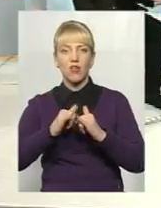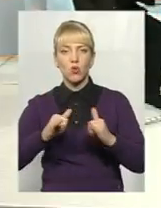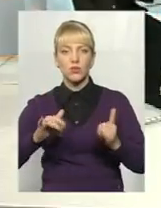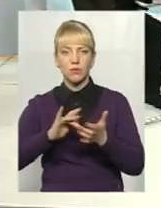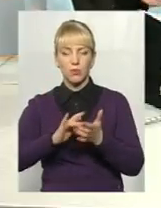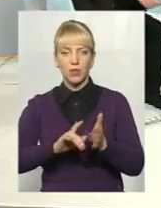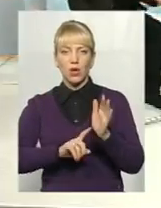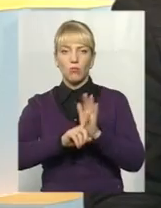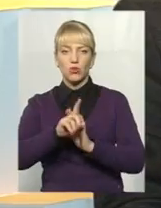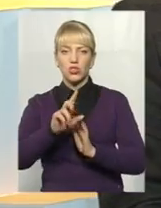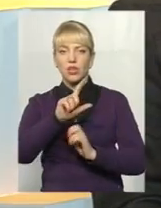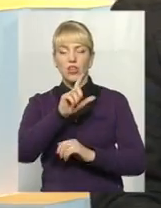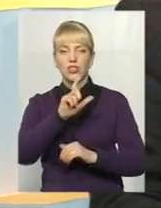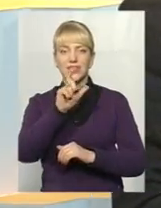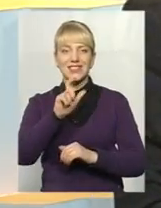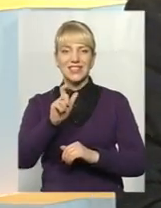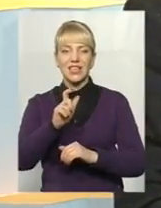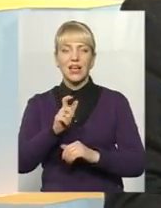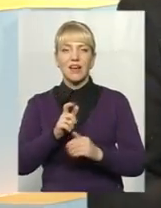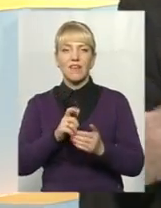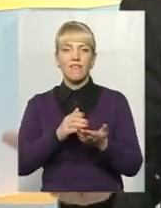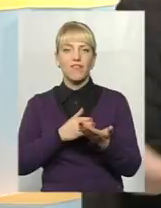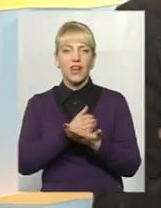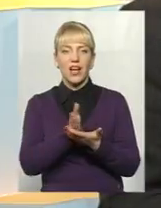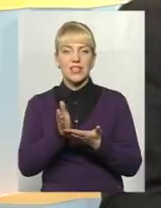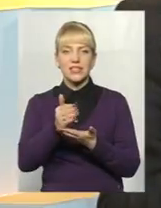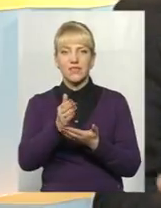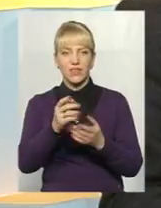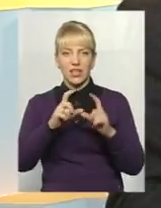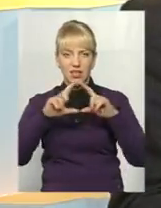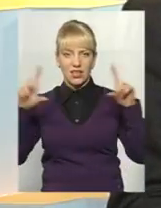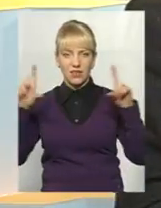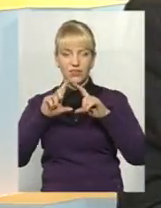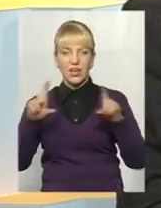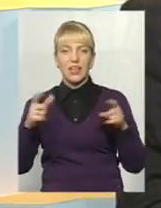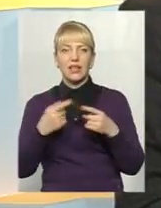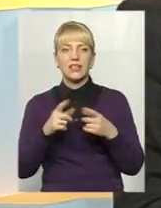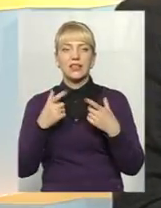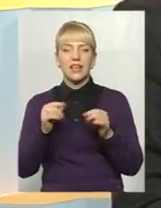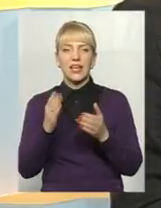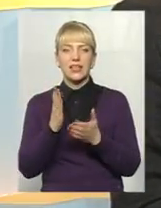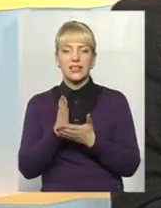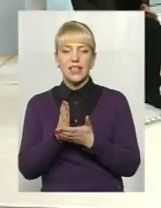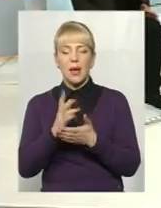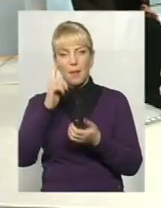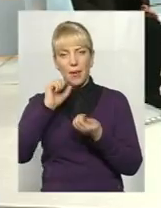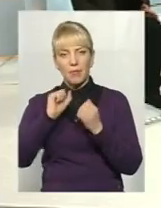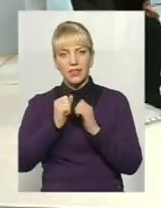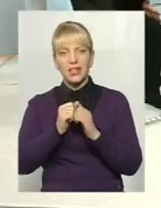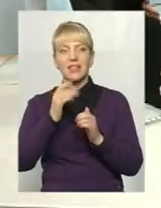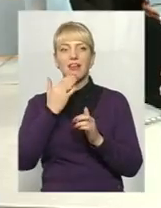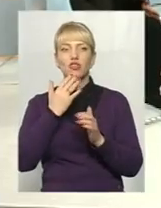казівників містечку, немає навіть своїх казівників, де в них знаходяться пам'ятки національного значення. Водночас